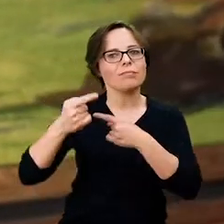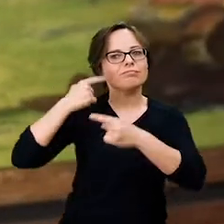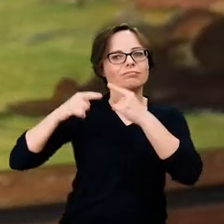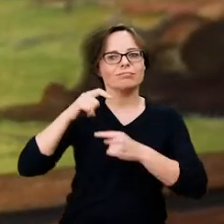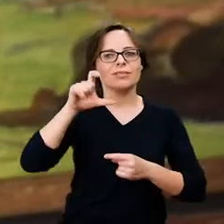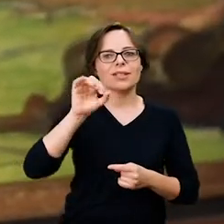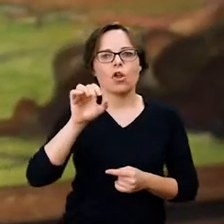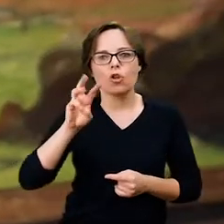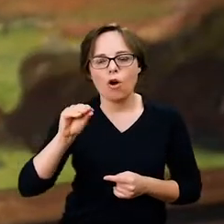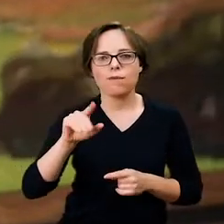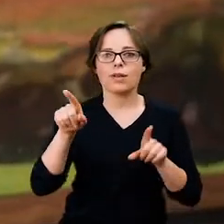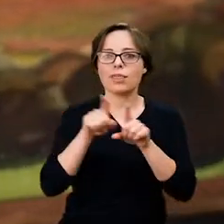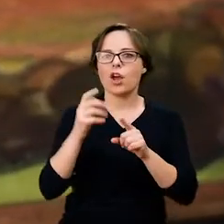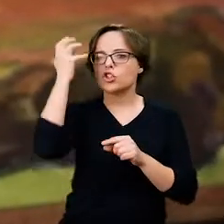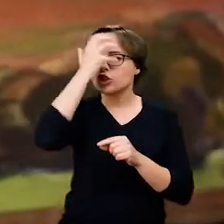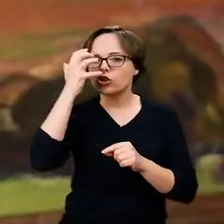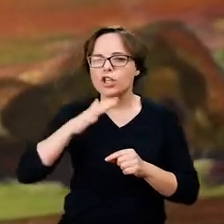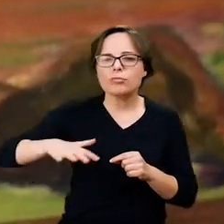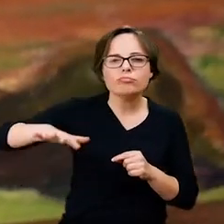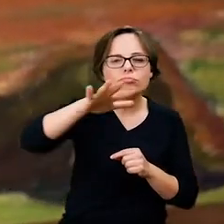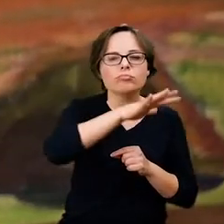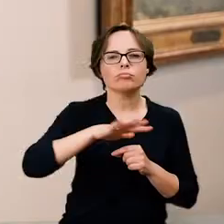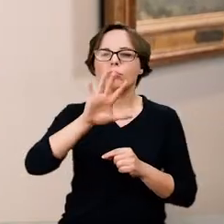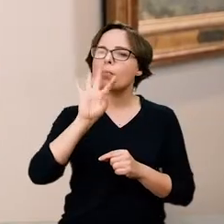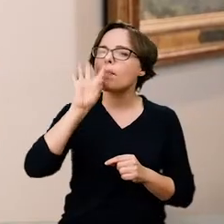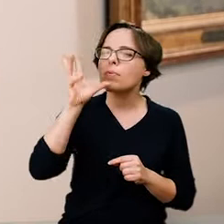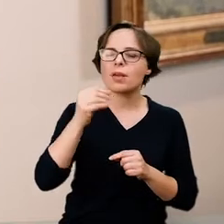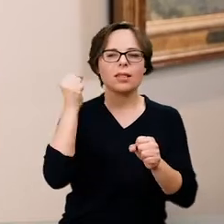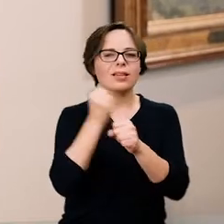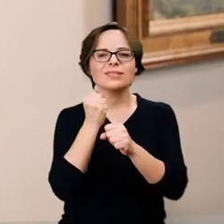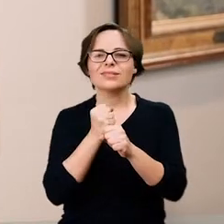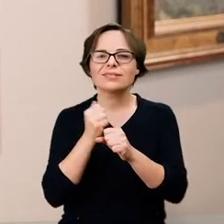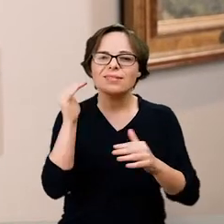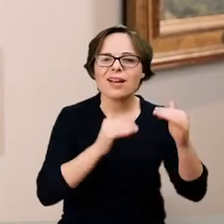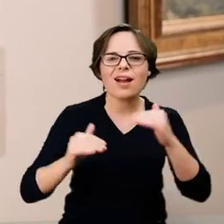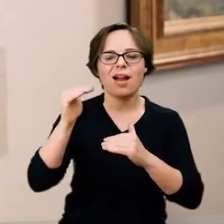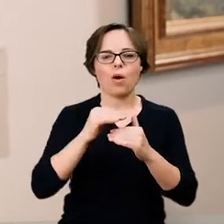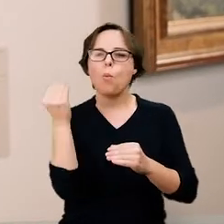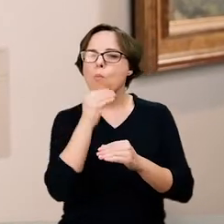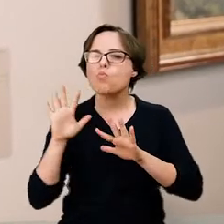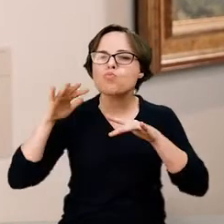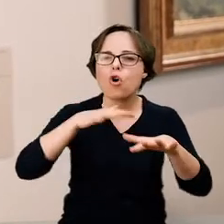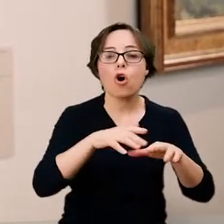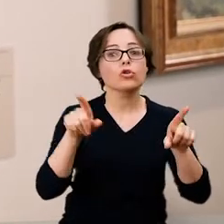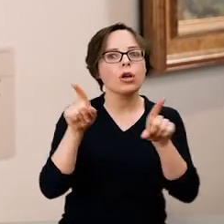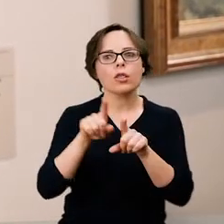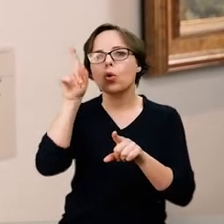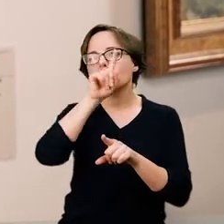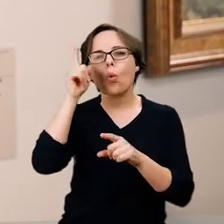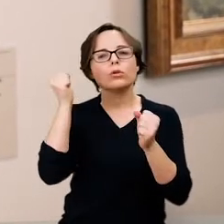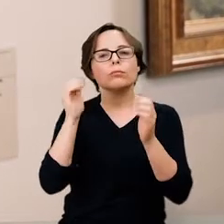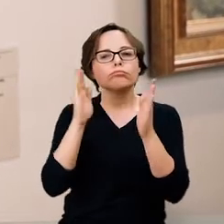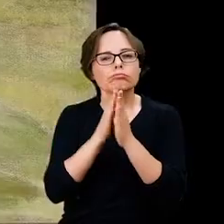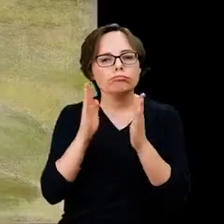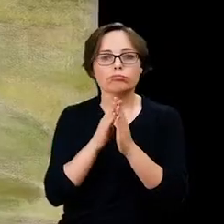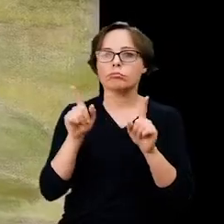celtycką przeszłością, urodą dzikiego pejzażu, malowniczych skał i morza, ale też ludową religijnością i kolorytem